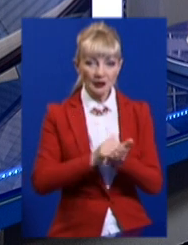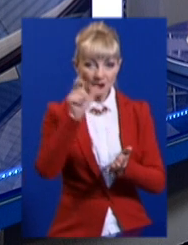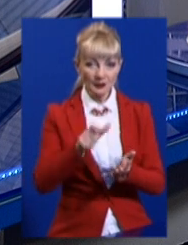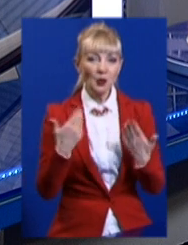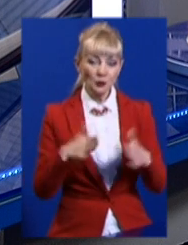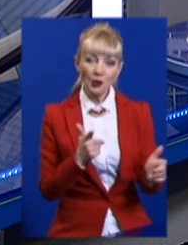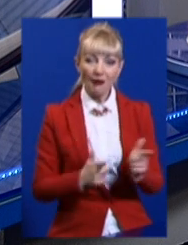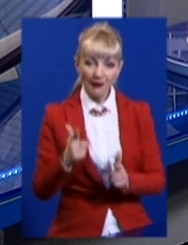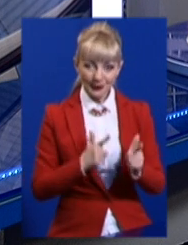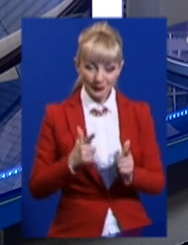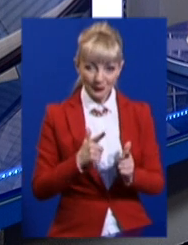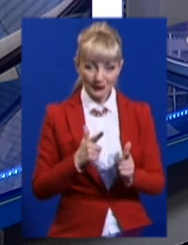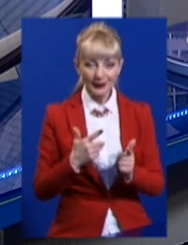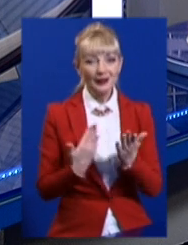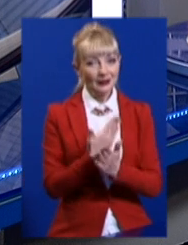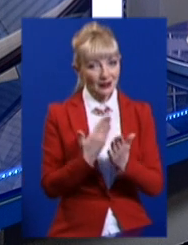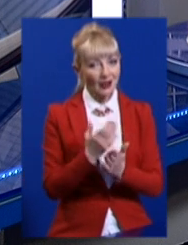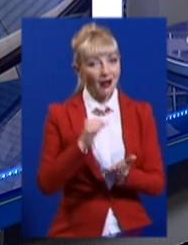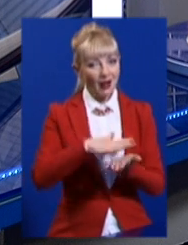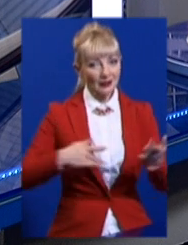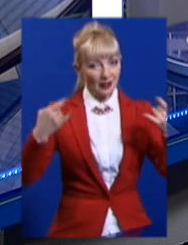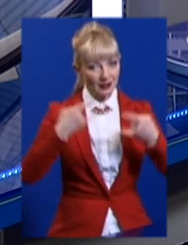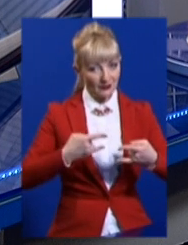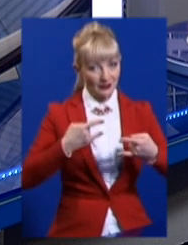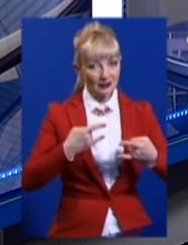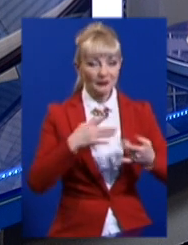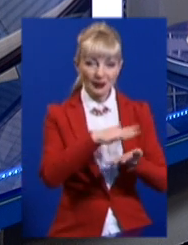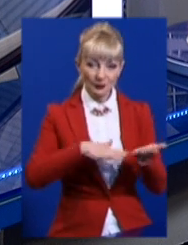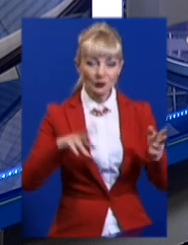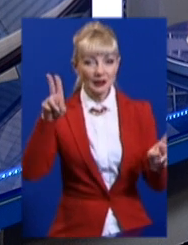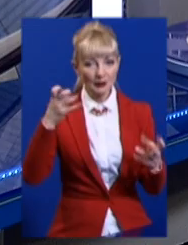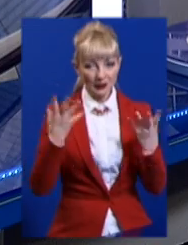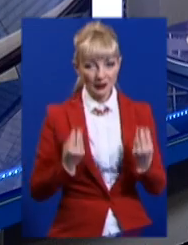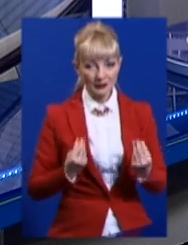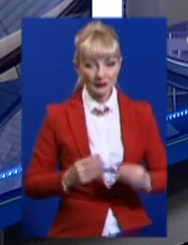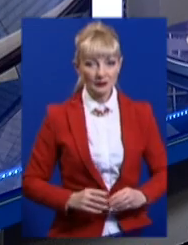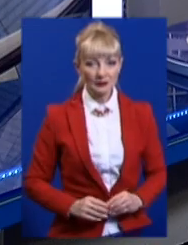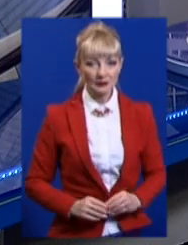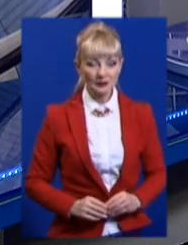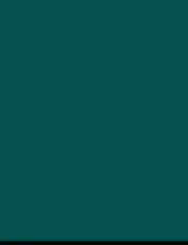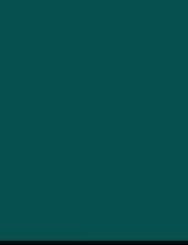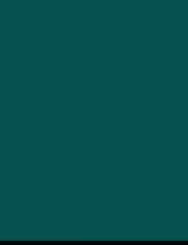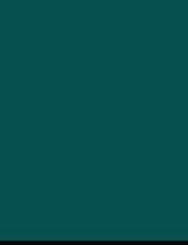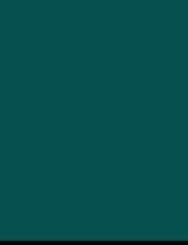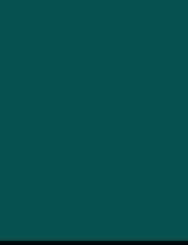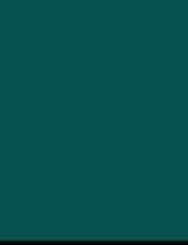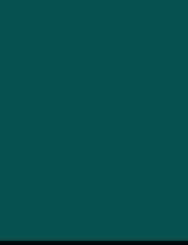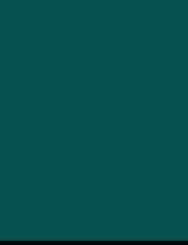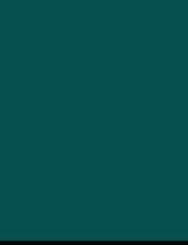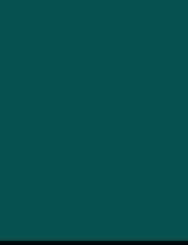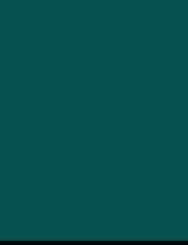кореспонденти працюють над наступними випусками новин. Ну, а далі ефір каналу продовжить програма «Тема дня». Дякую.